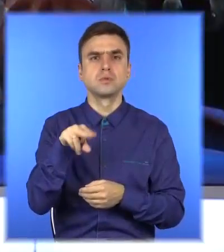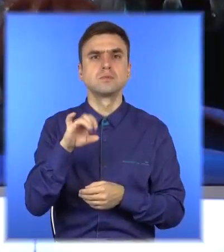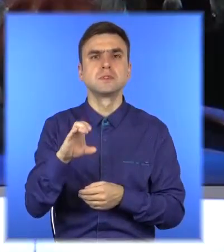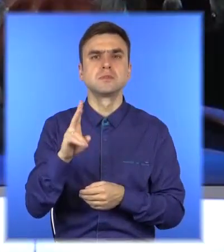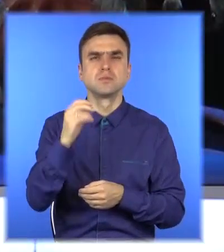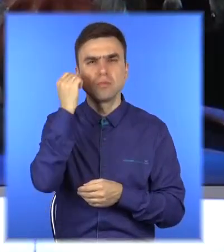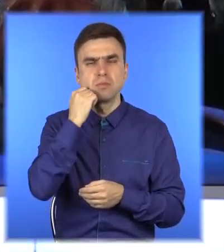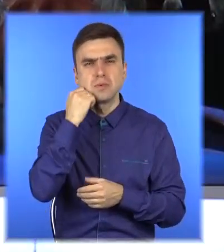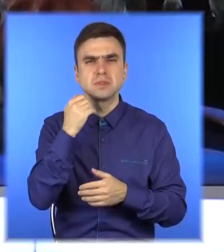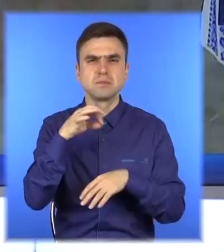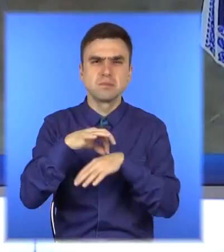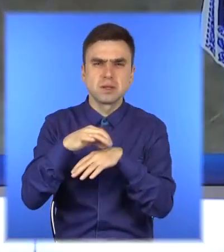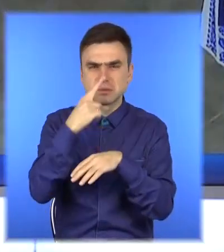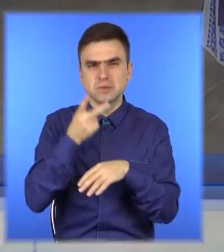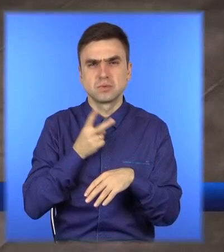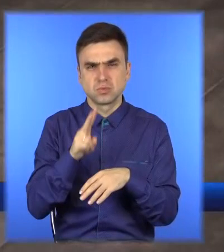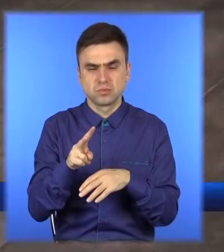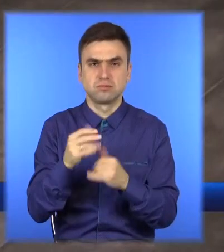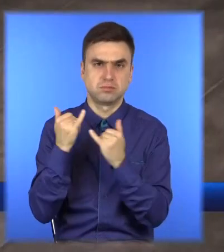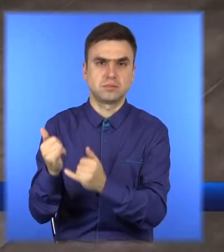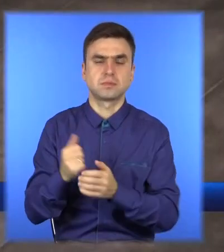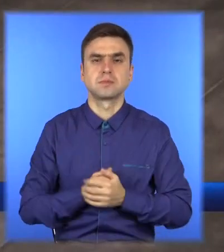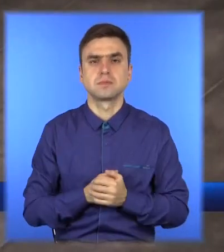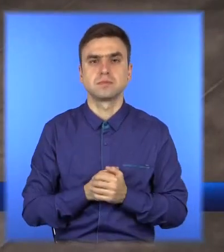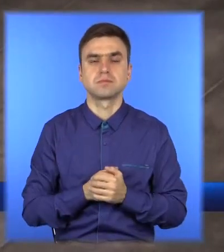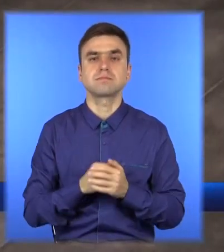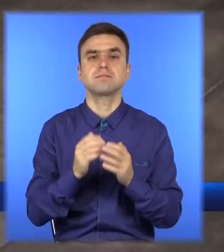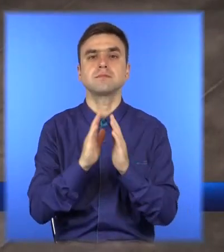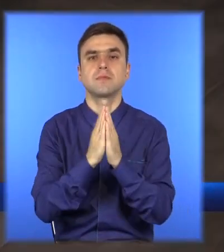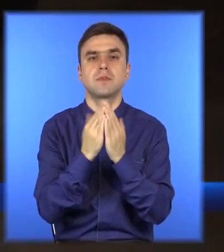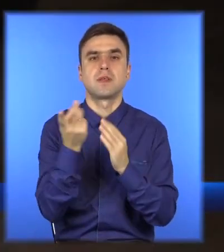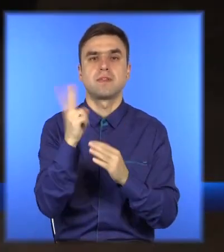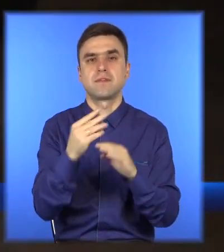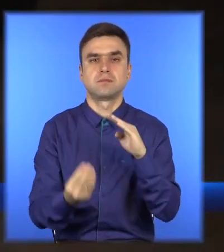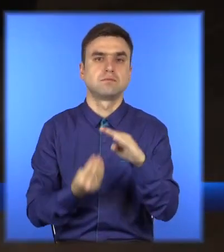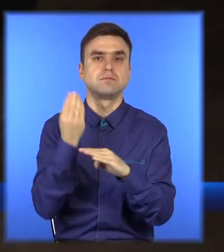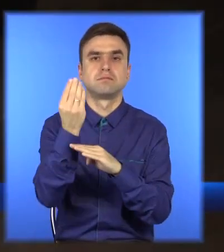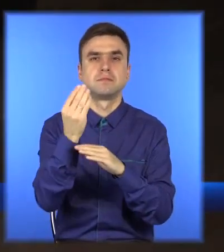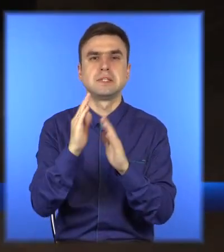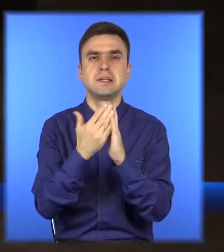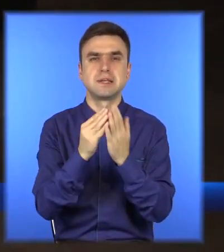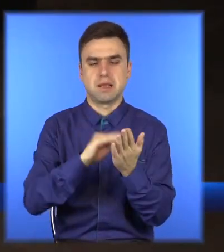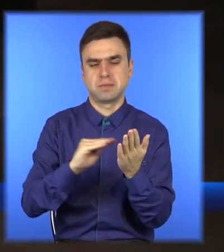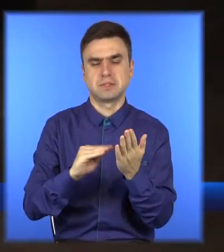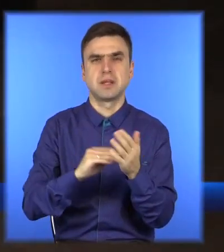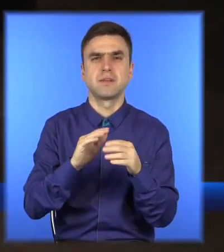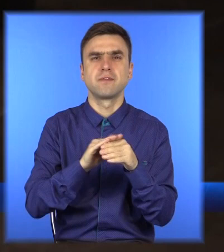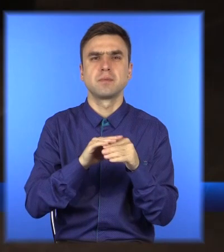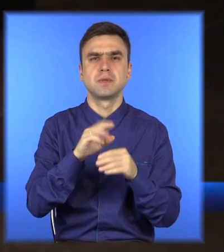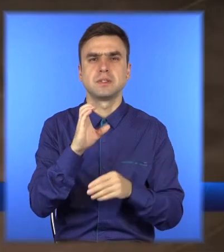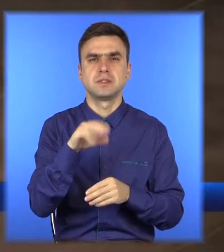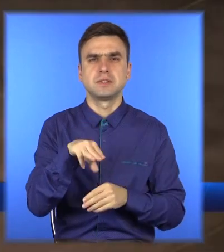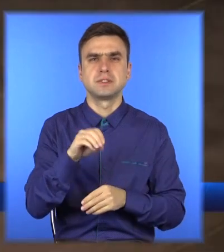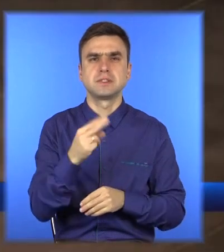поет Володимир Стецюк презентував дві книги – «Шлях та повстання». Підтримати автора прийшло близько ста людей – друзі, колеги та